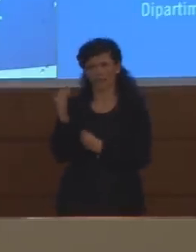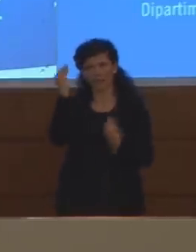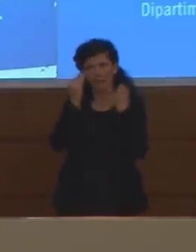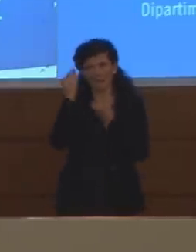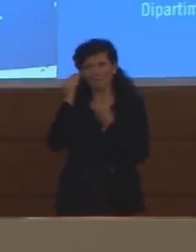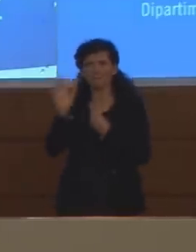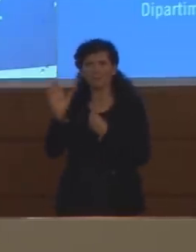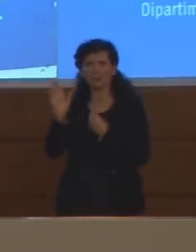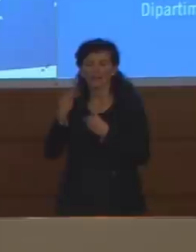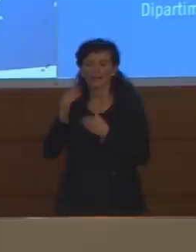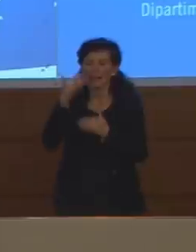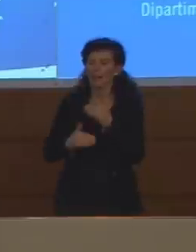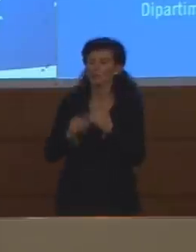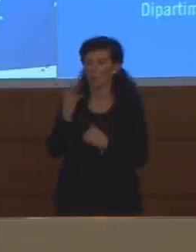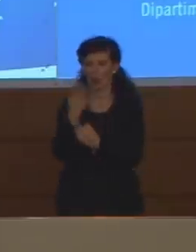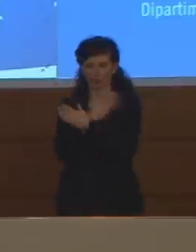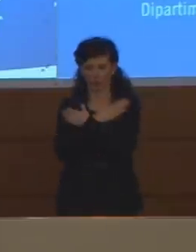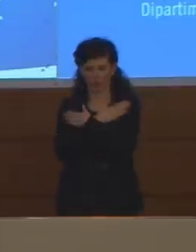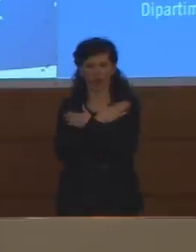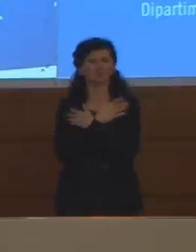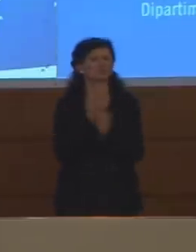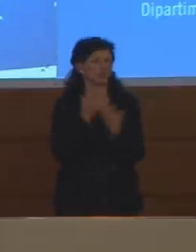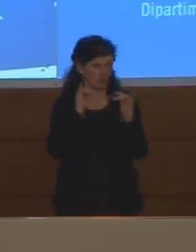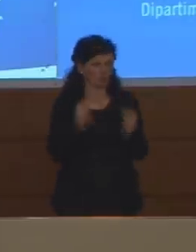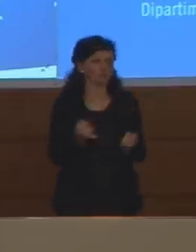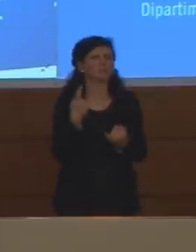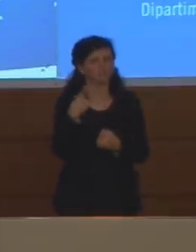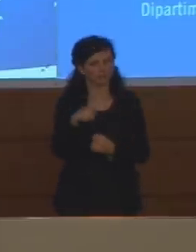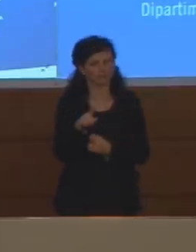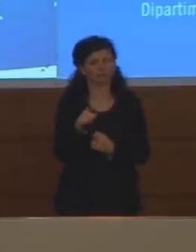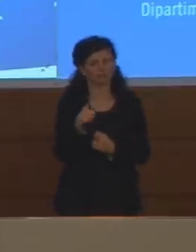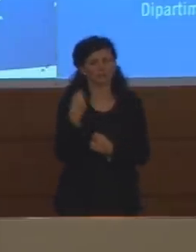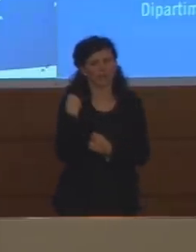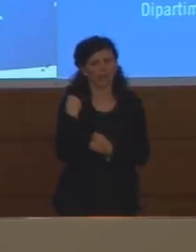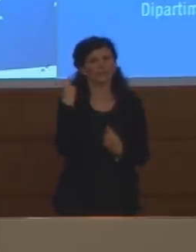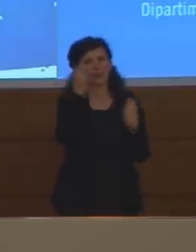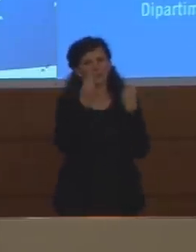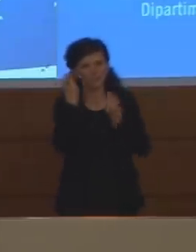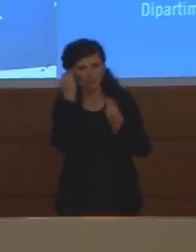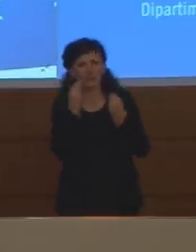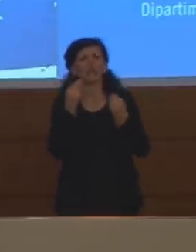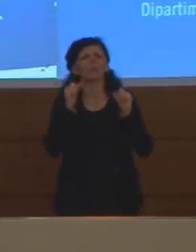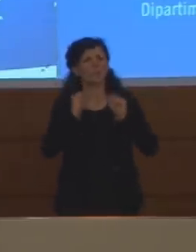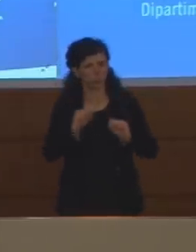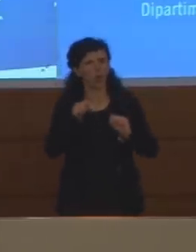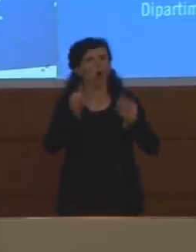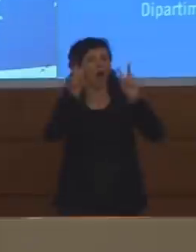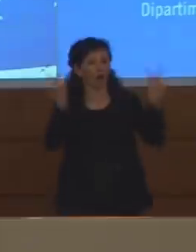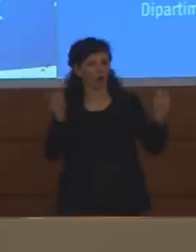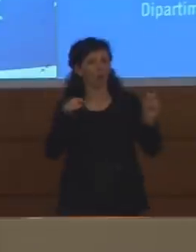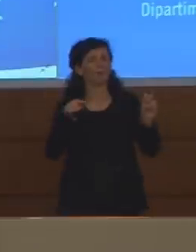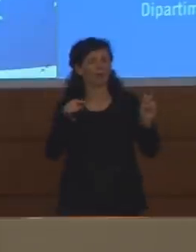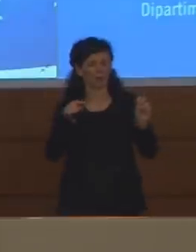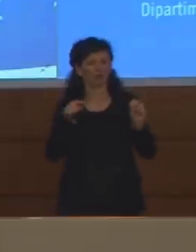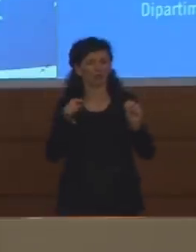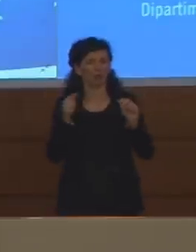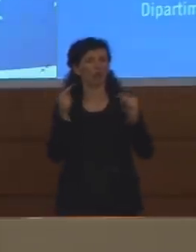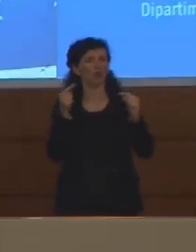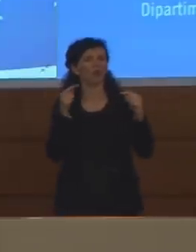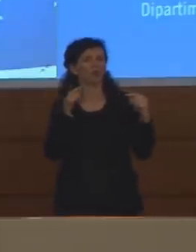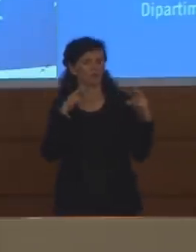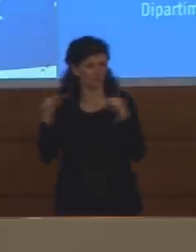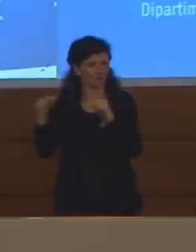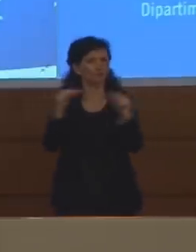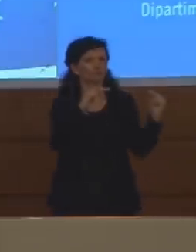maggio o non certamente è uno dei temi è uno dei potenziali dei potenziali argomenti nel senso che il modello che verrà